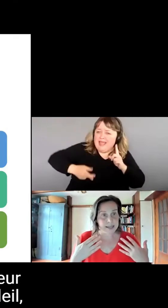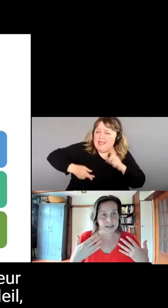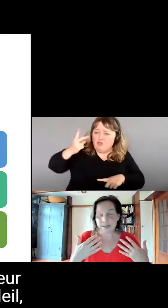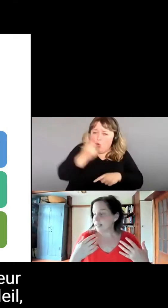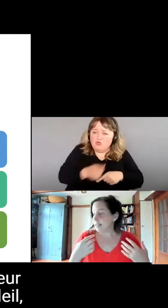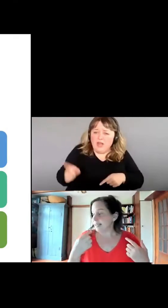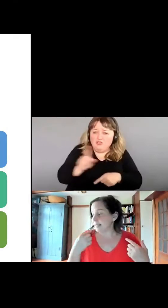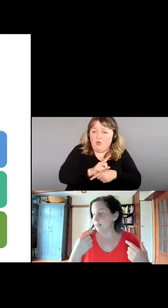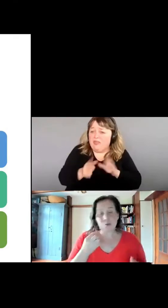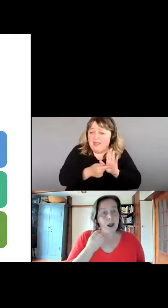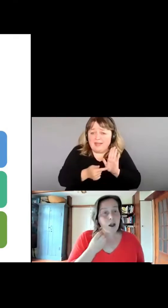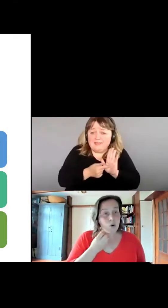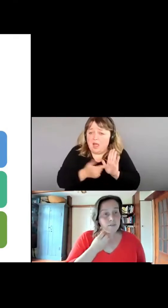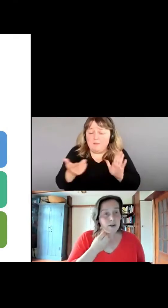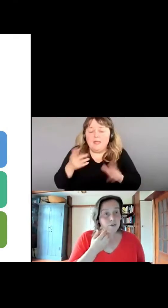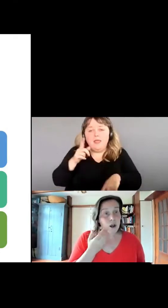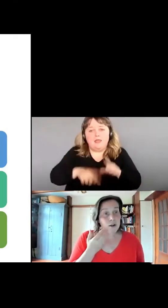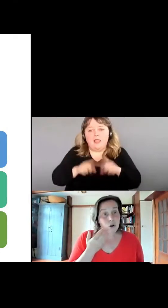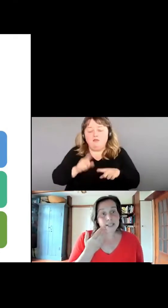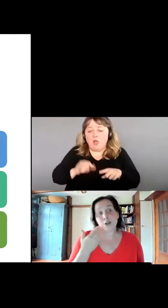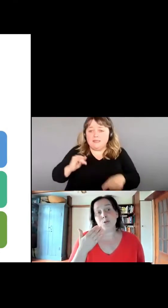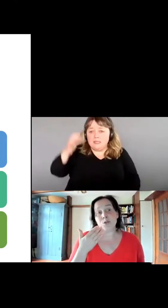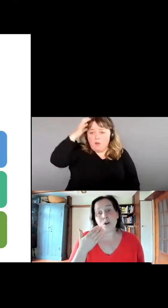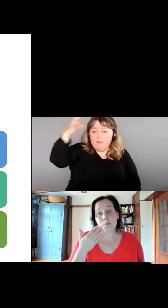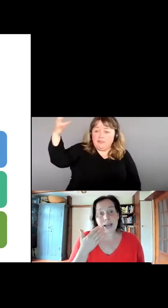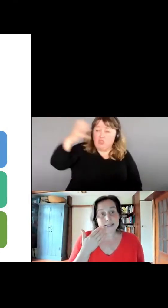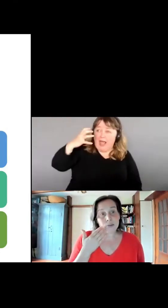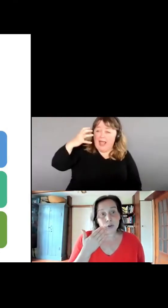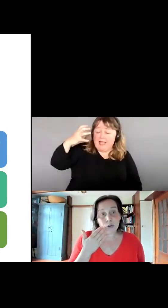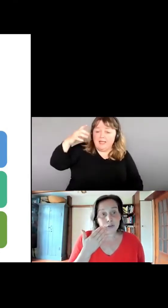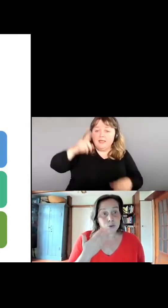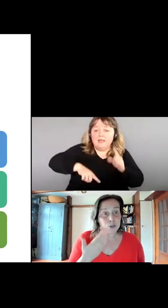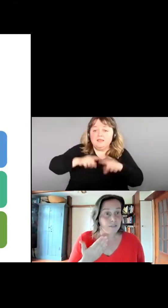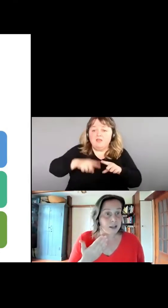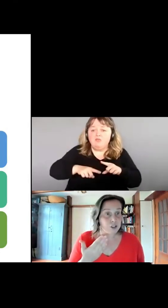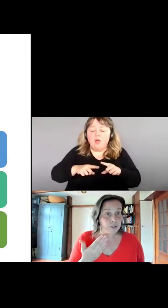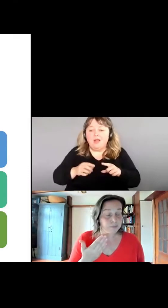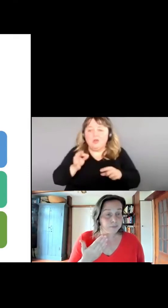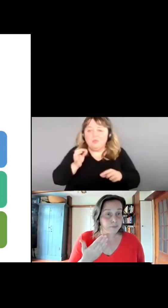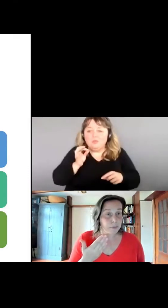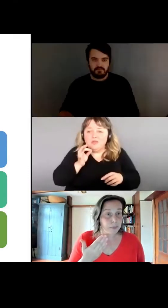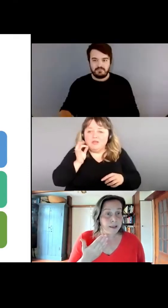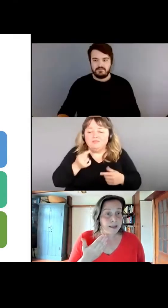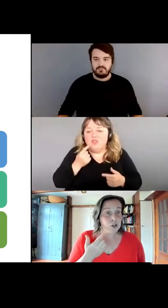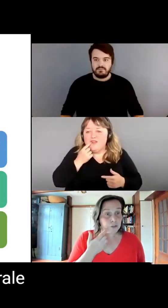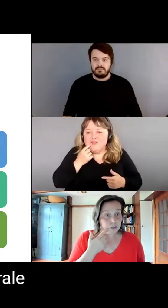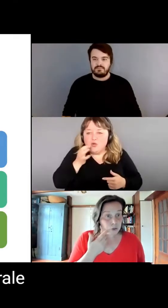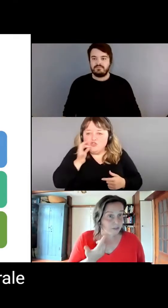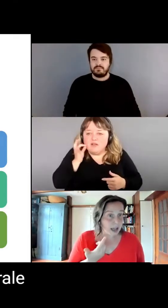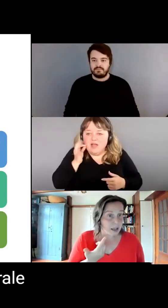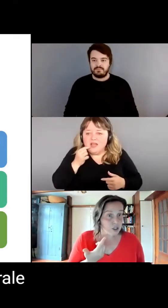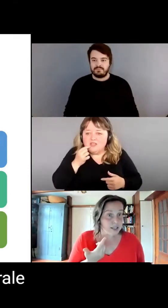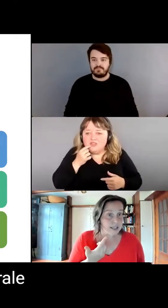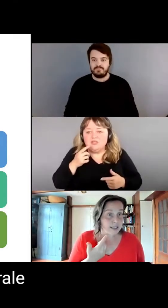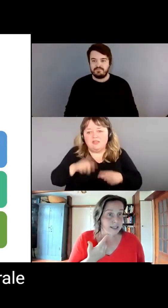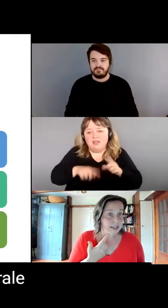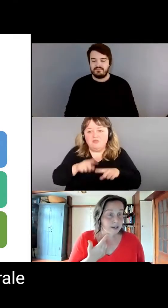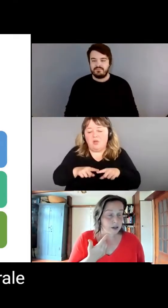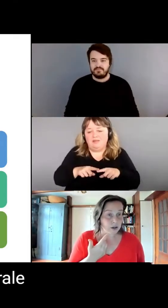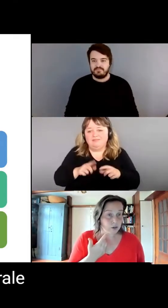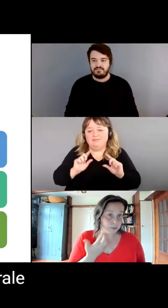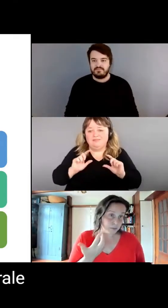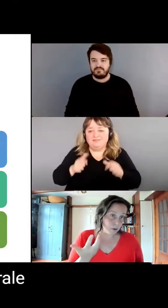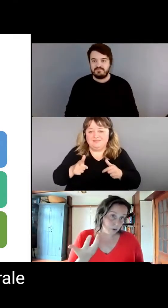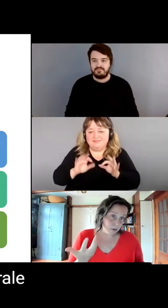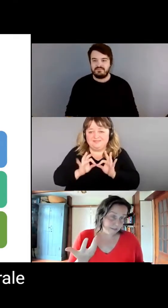soleil, des fois, on va avoir une éruption, par exemple, de feu sauvage. Le feu sauvage, c'est